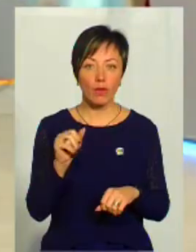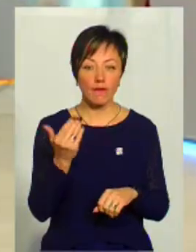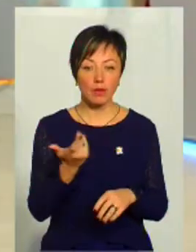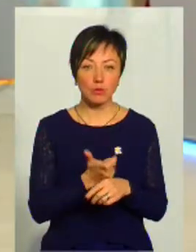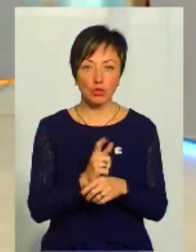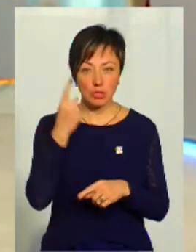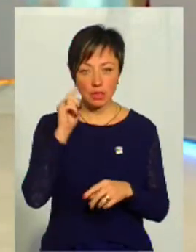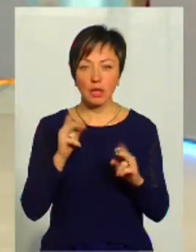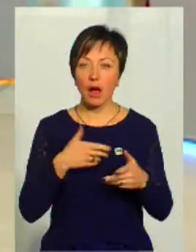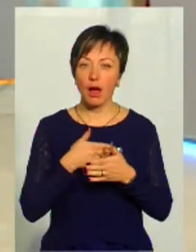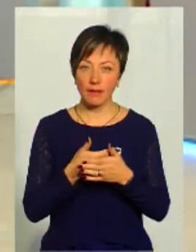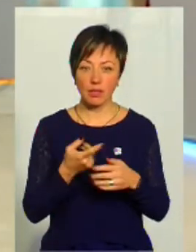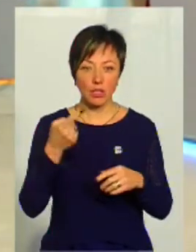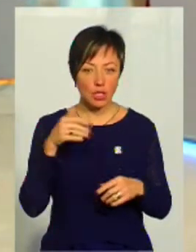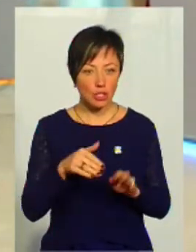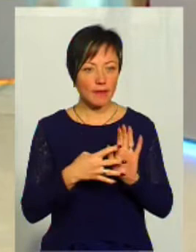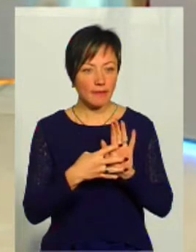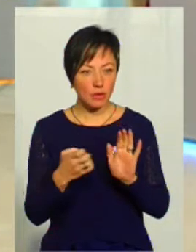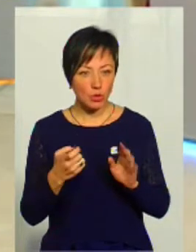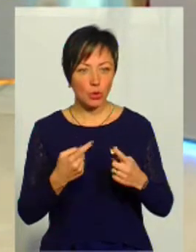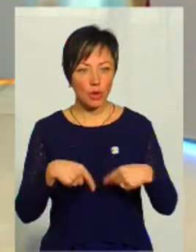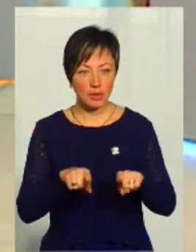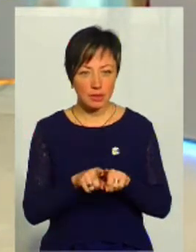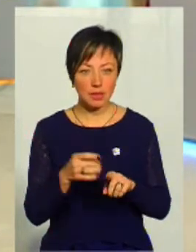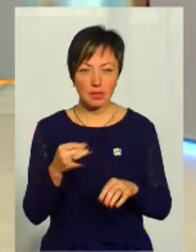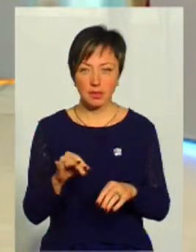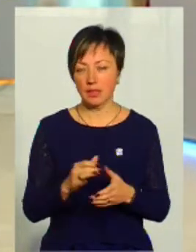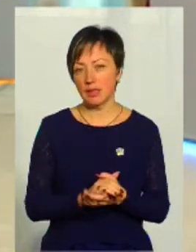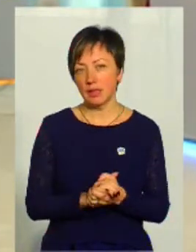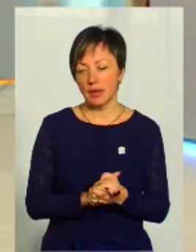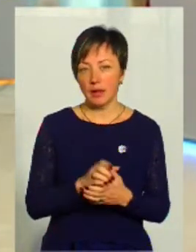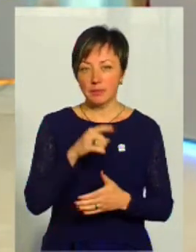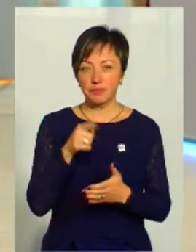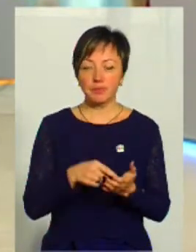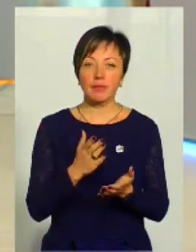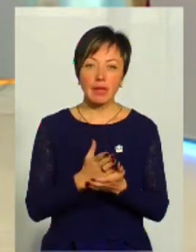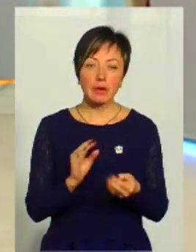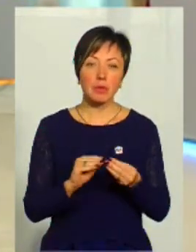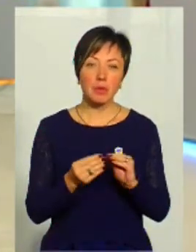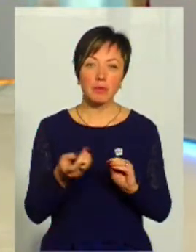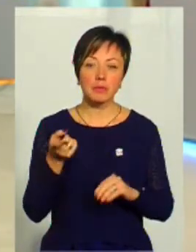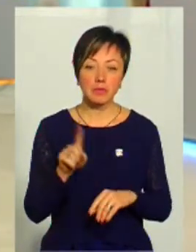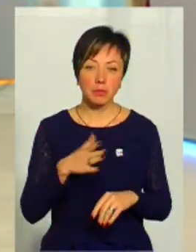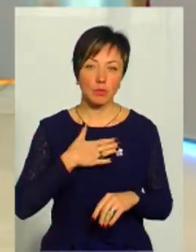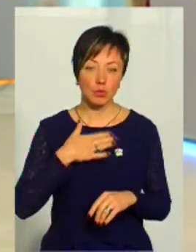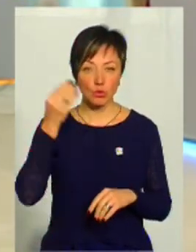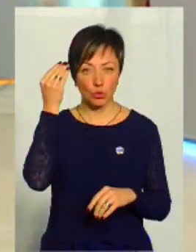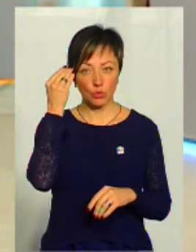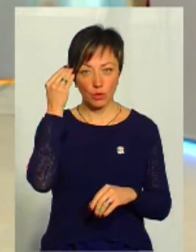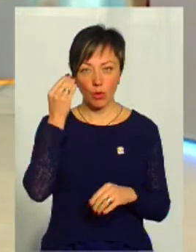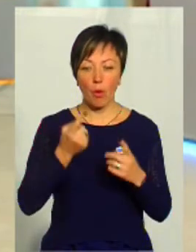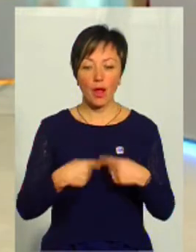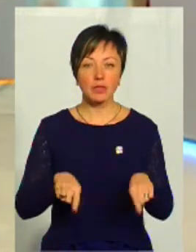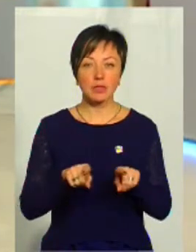ви більше знаєте, наскільки активні вони? Це ж 1900 років. Ну, знаєте, є проблематика з тим, що, все ж таки, на мою думку,